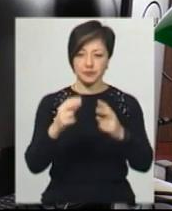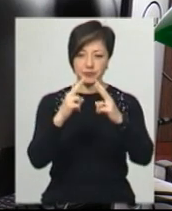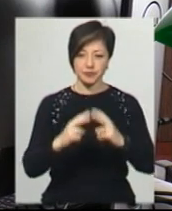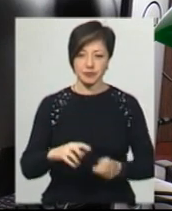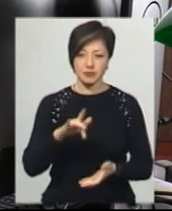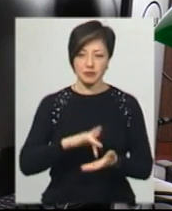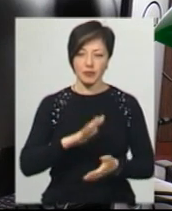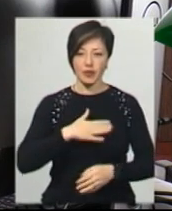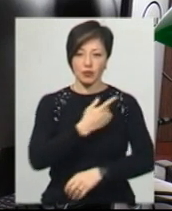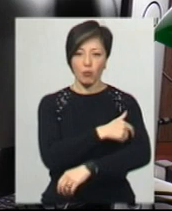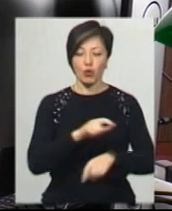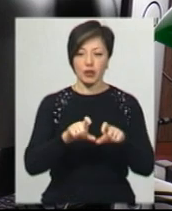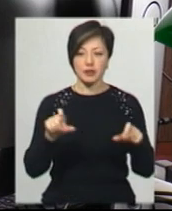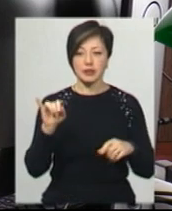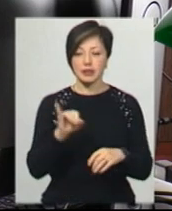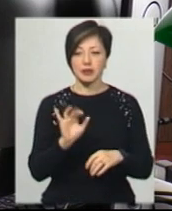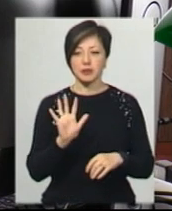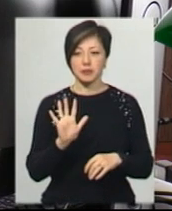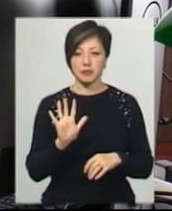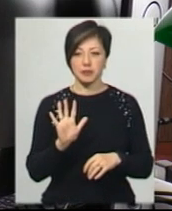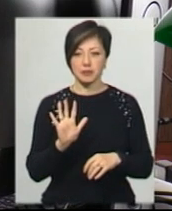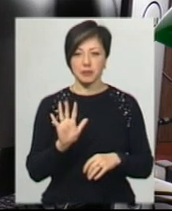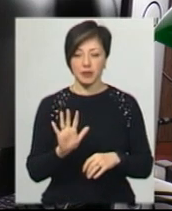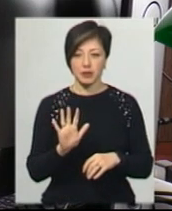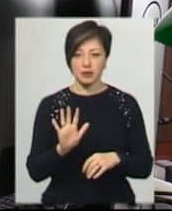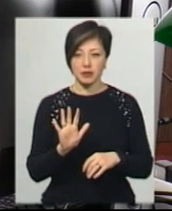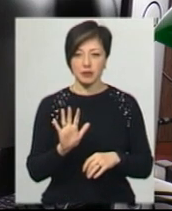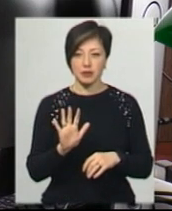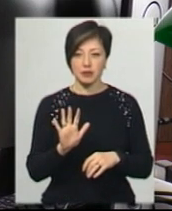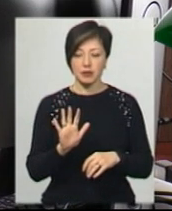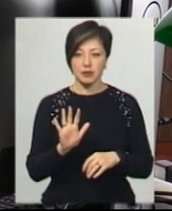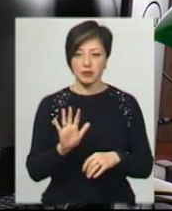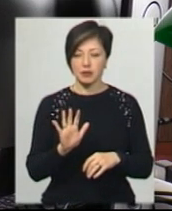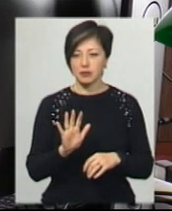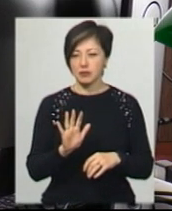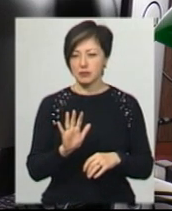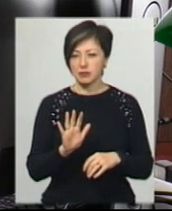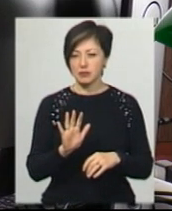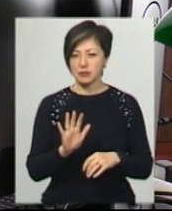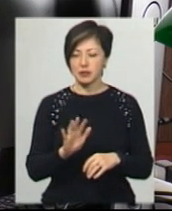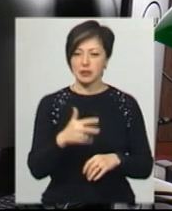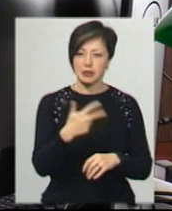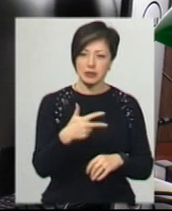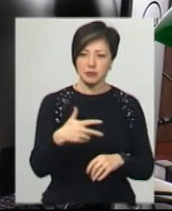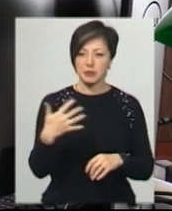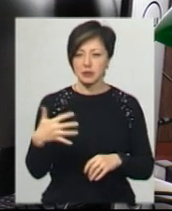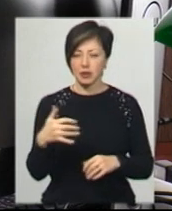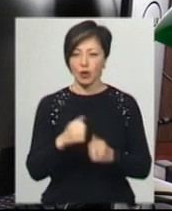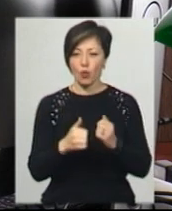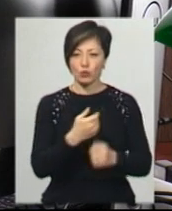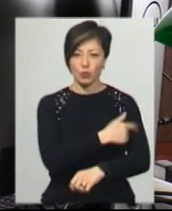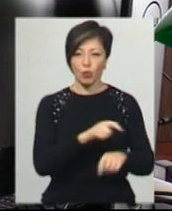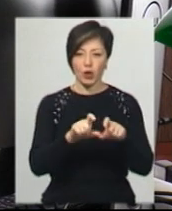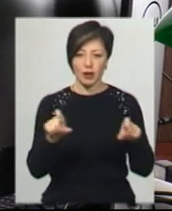центр, це наші поліклініки. Їх 5, то фактично десь по 30-50 тестів буде на кожну поліклініку,